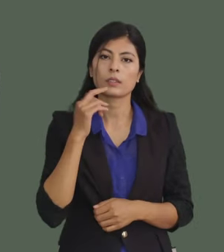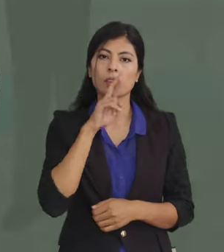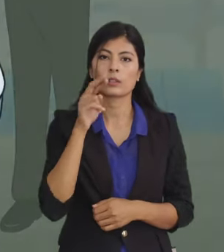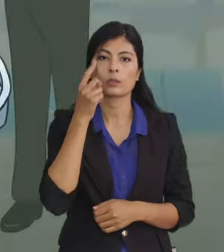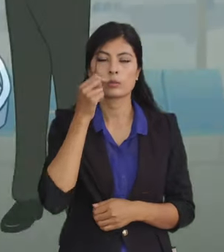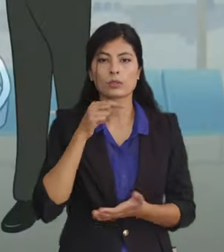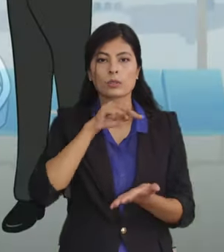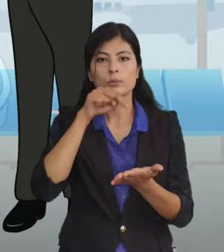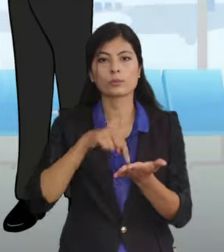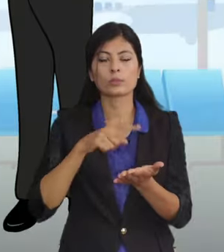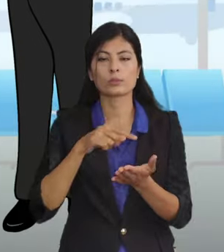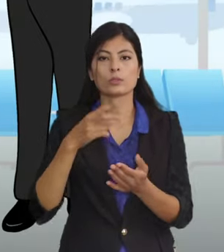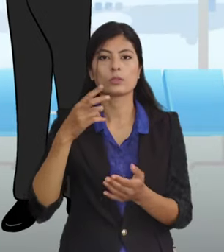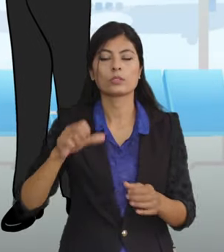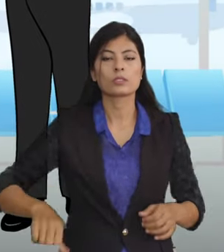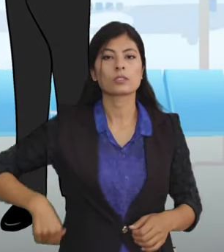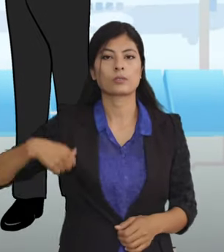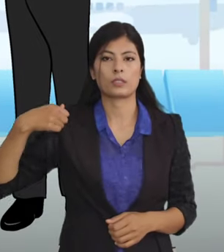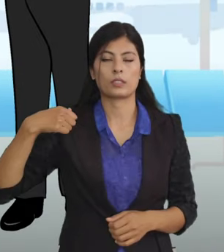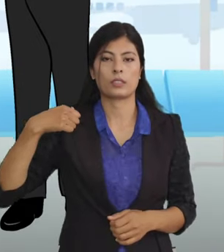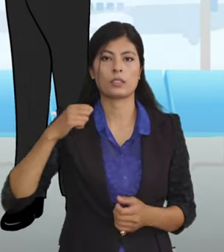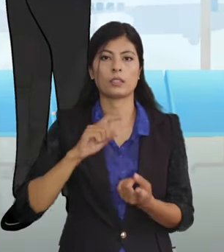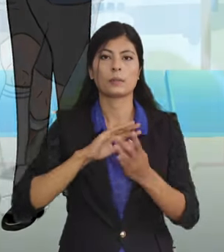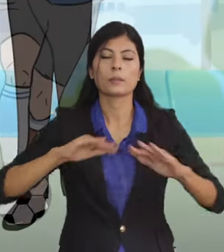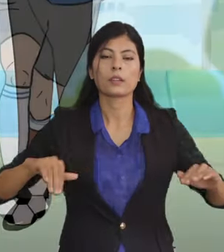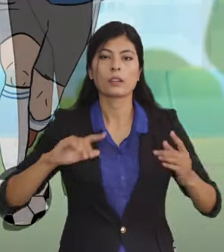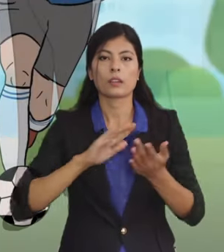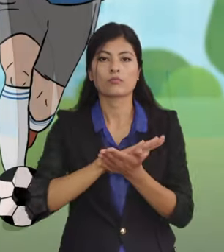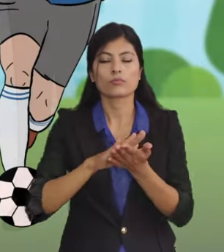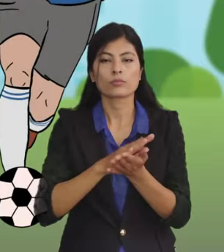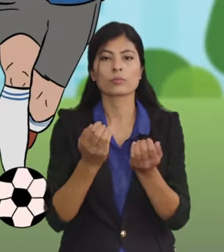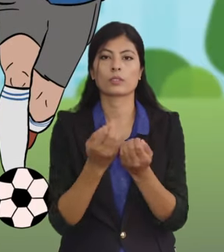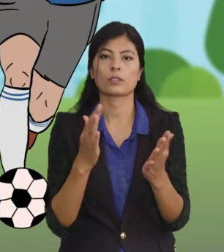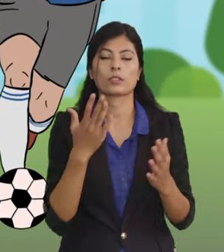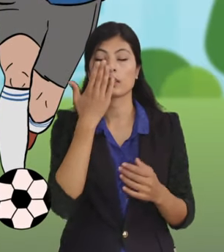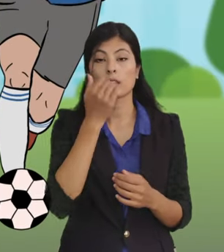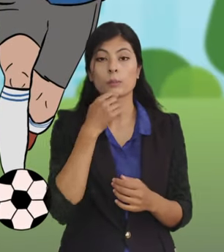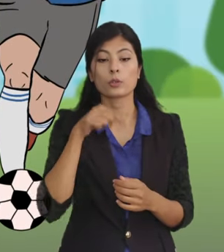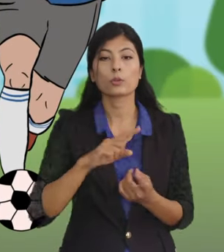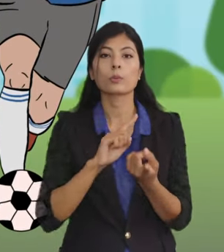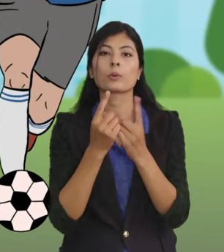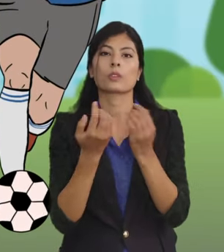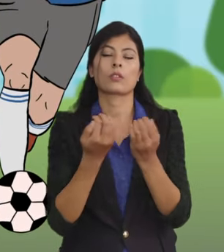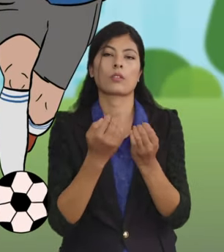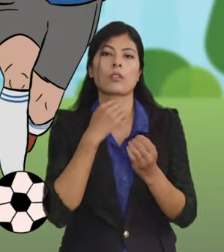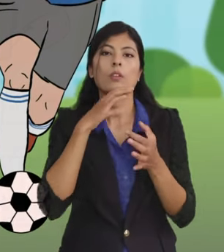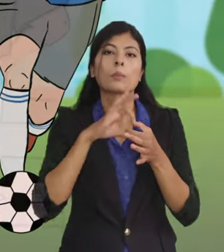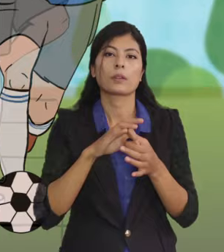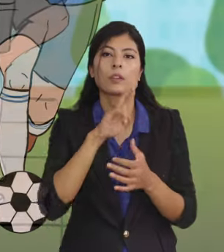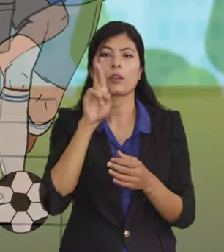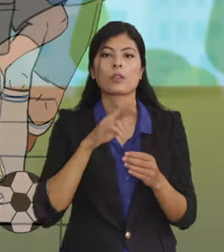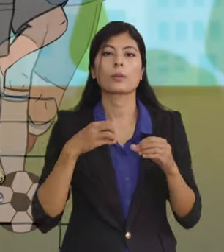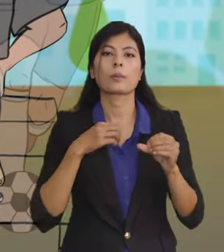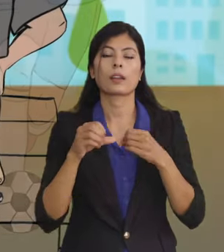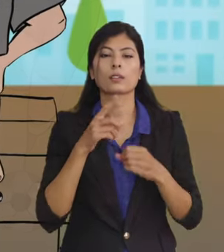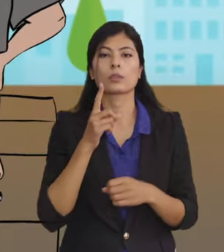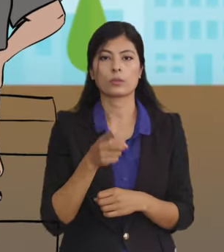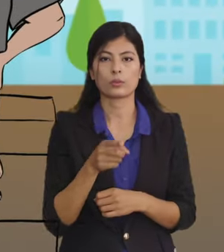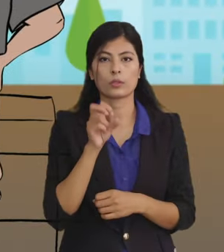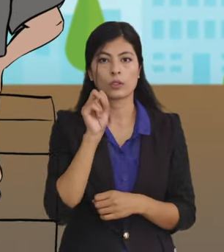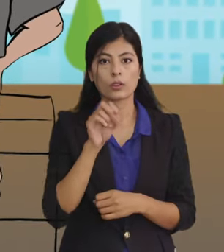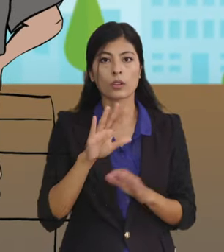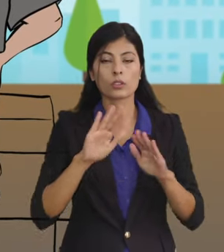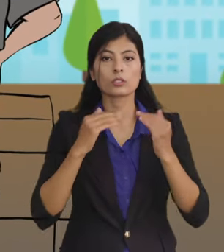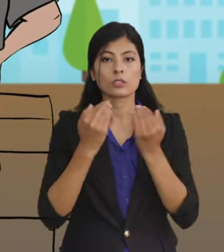रपुरुषबीच को जयविक भिन्नता मेटाम दैना किनकी यो आपरिवर्तनिया रप्राकृतिक हो। तर